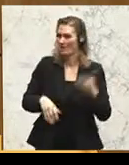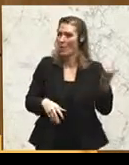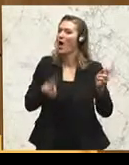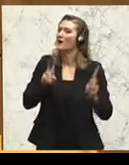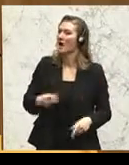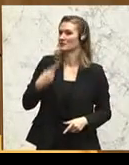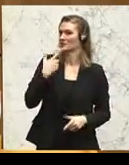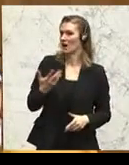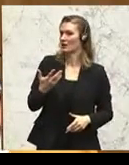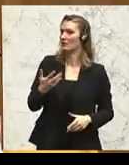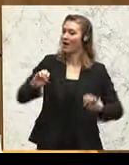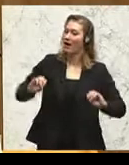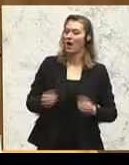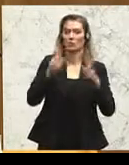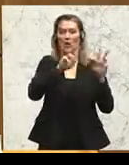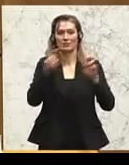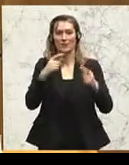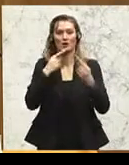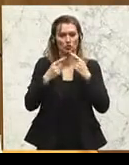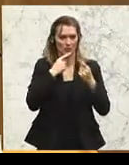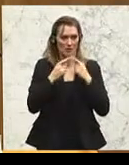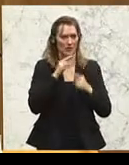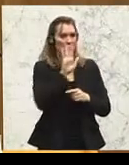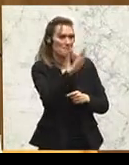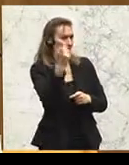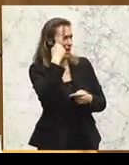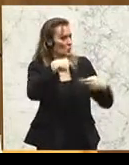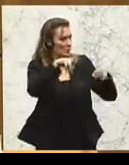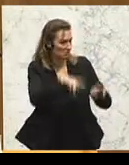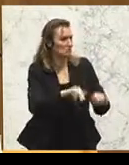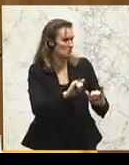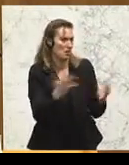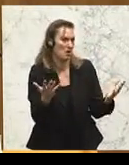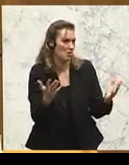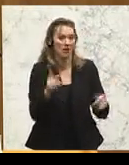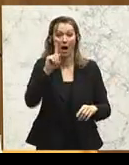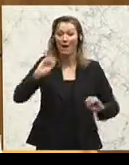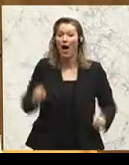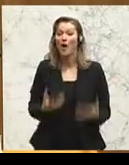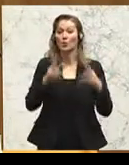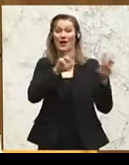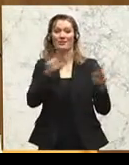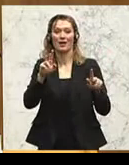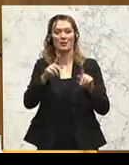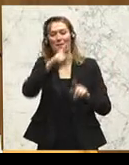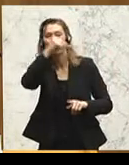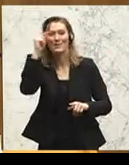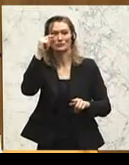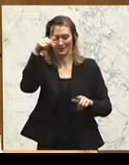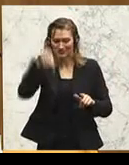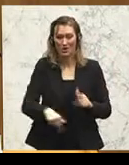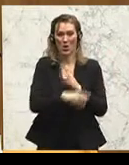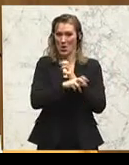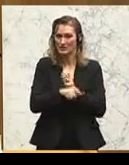das zum aktuellen Thema zu machen, was sie für richtig hält. Ich sage Ihnen, das aktuelle Thema der Menschen in unserem Land